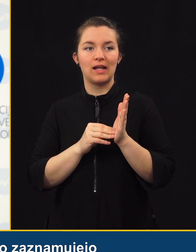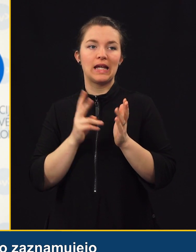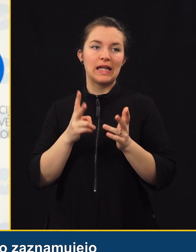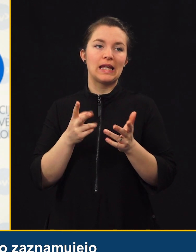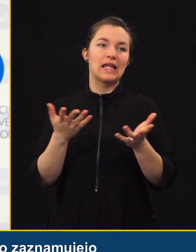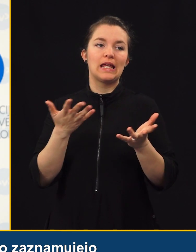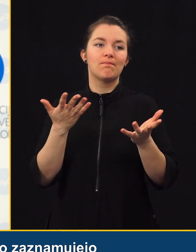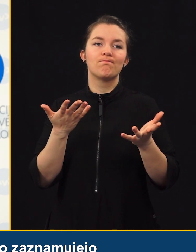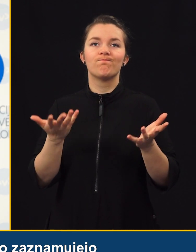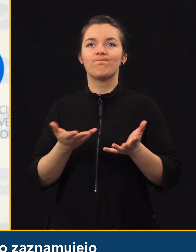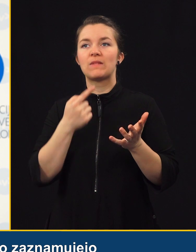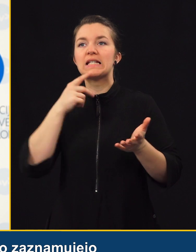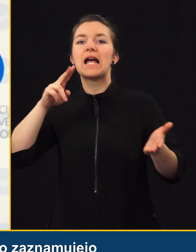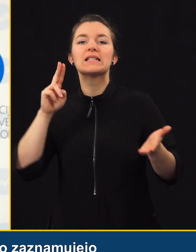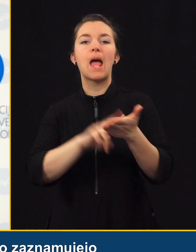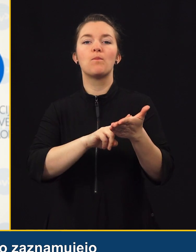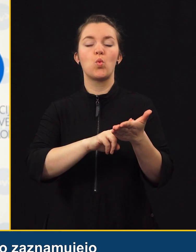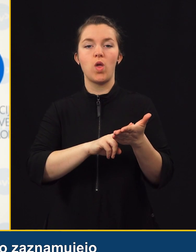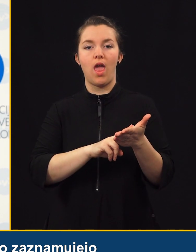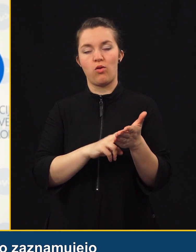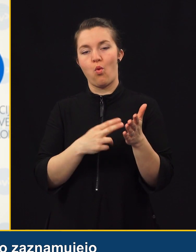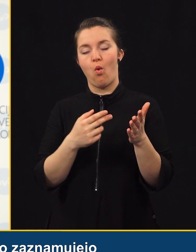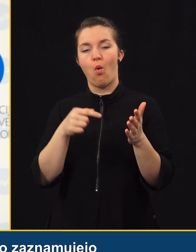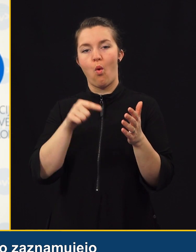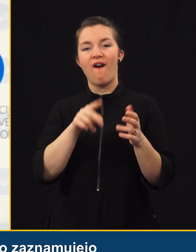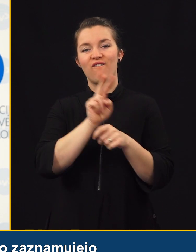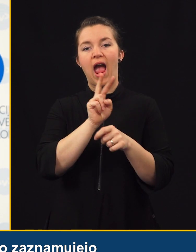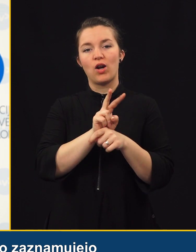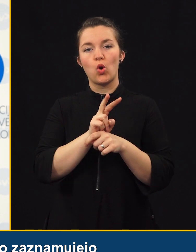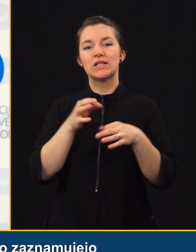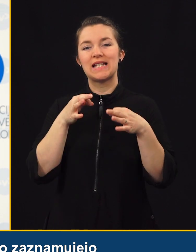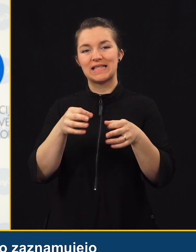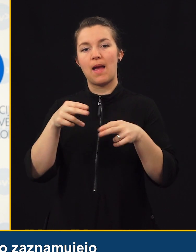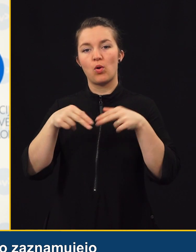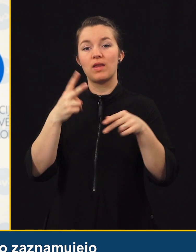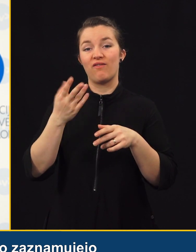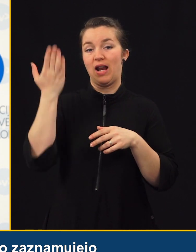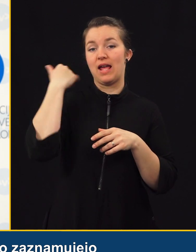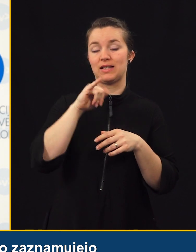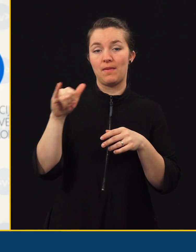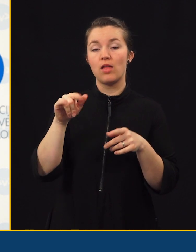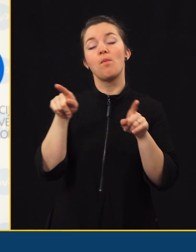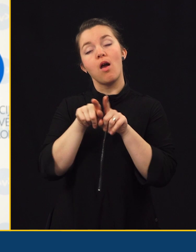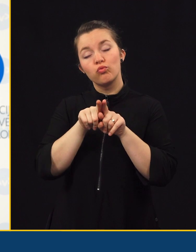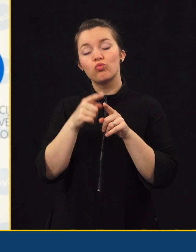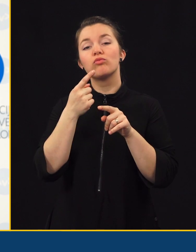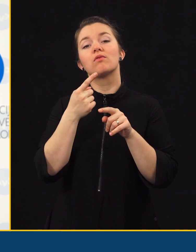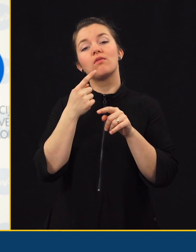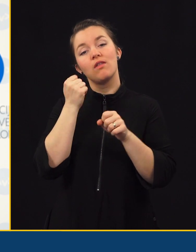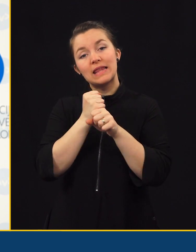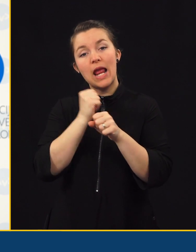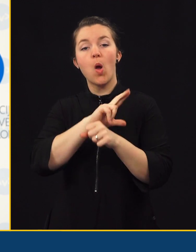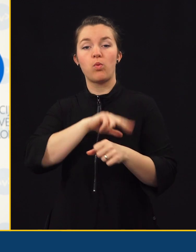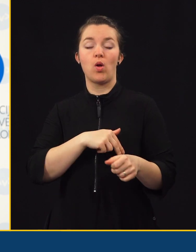nekako zaznamujejo to varnost cestnega prometa v priteklem letu in pa seveda tudi